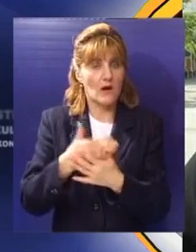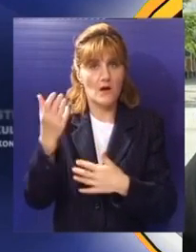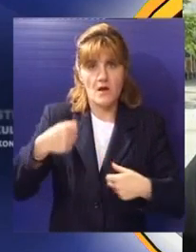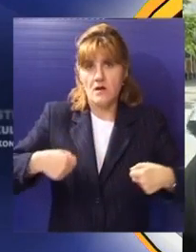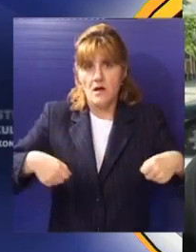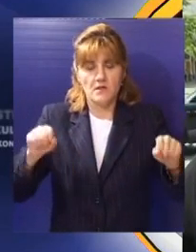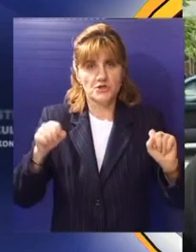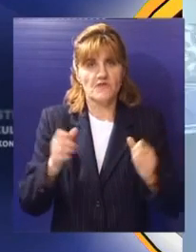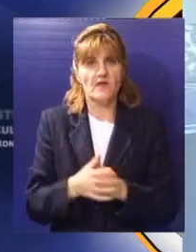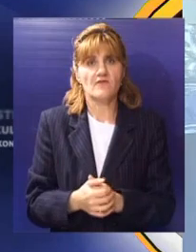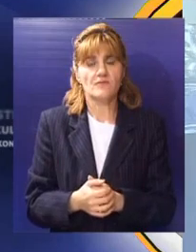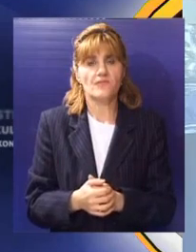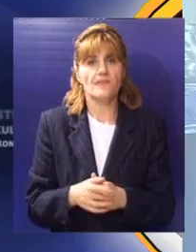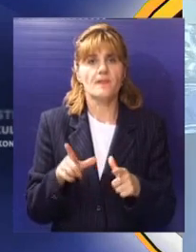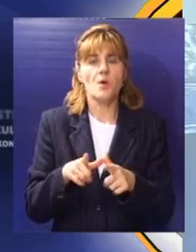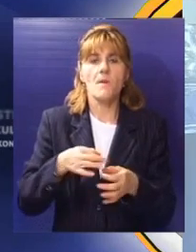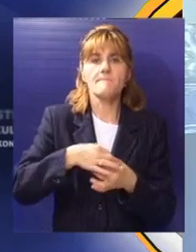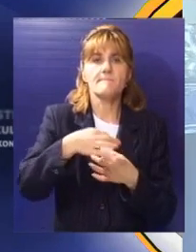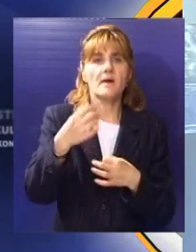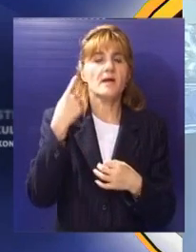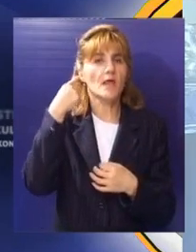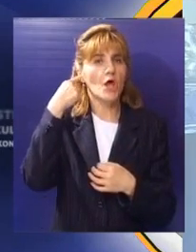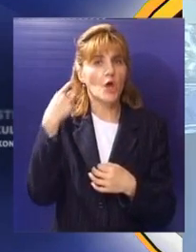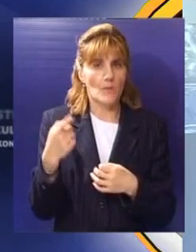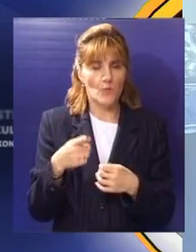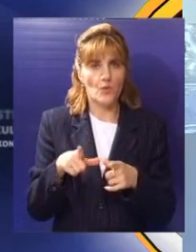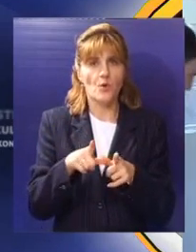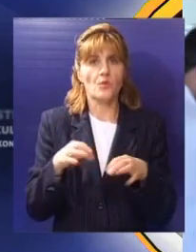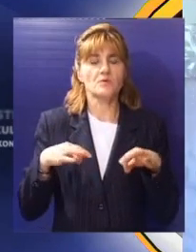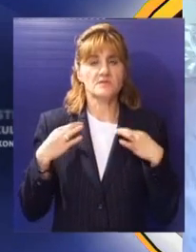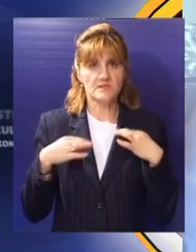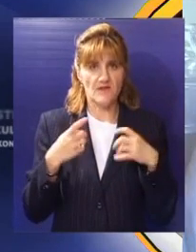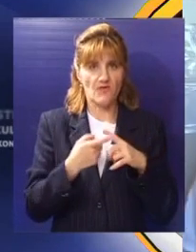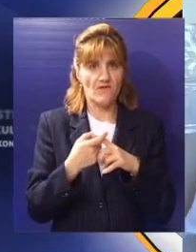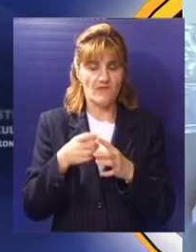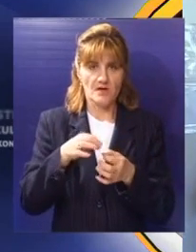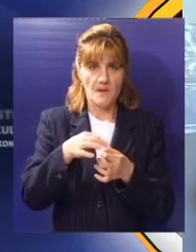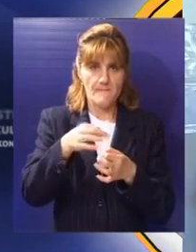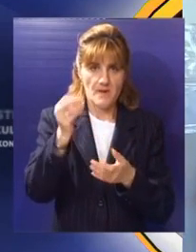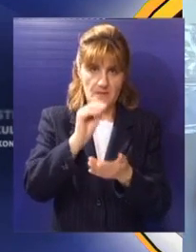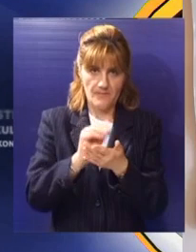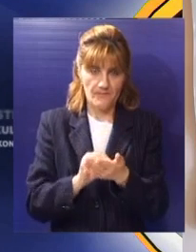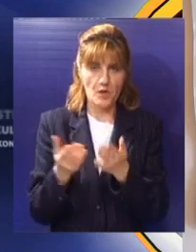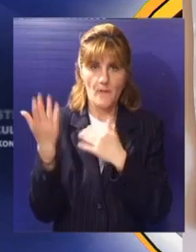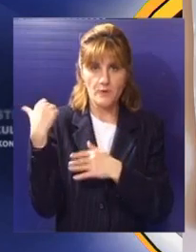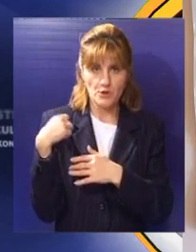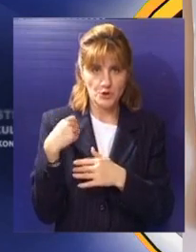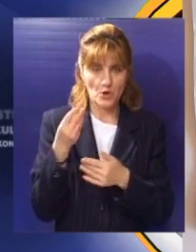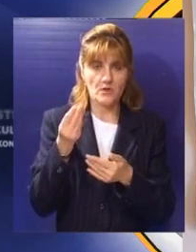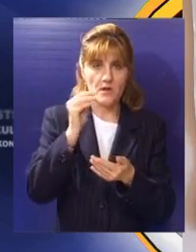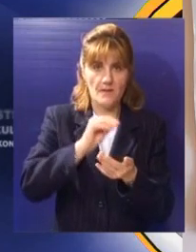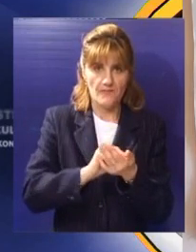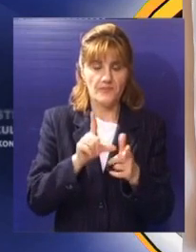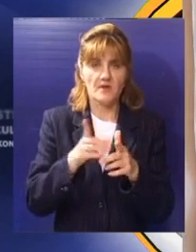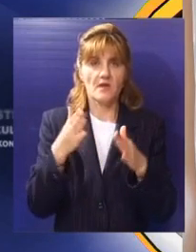i življavaju. U Odeljenju za merenje buke Zavoda za javno zdravlje raspolažu sa merenjima iz prošle godine koja pokazuju da je nivo